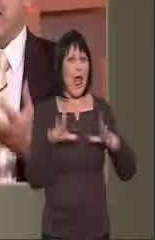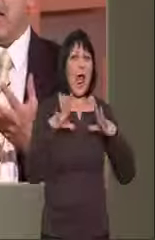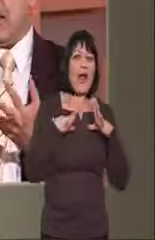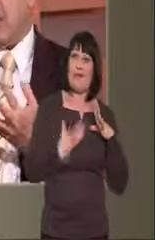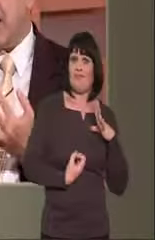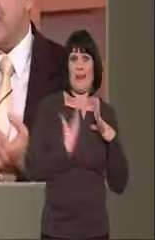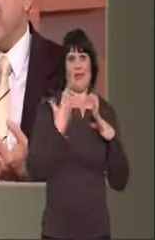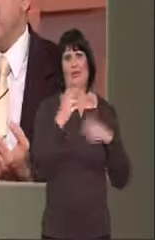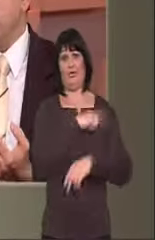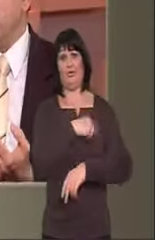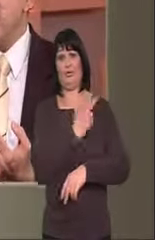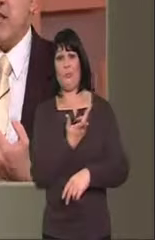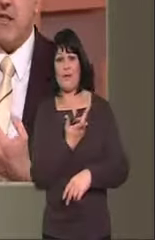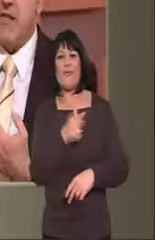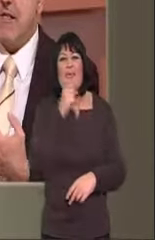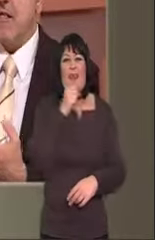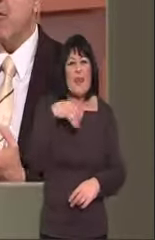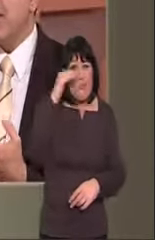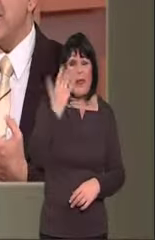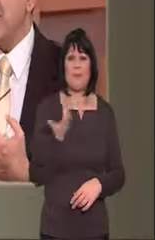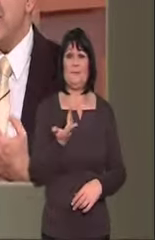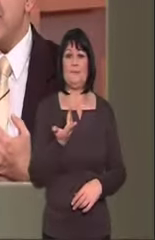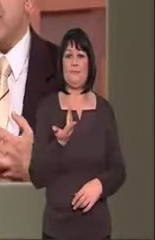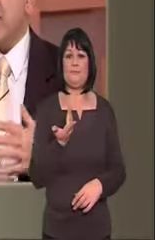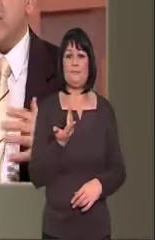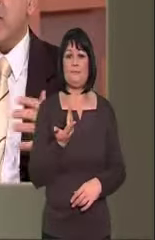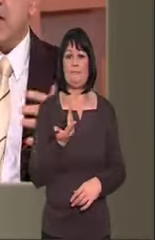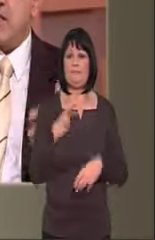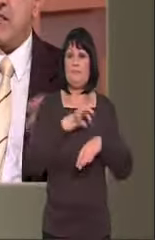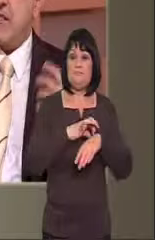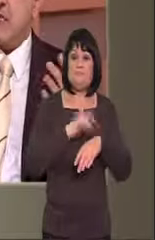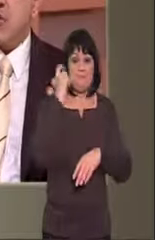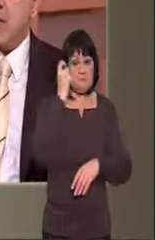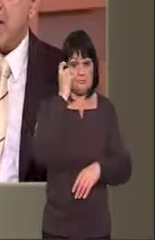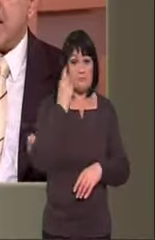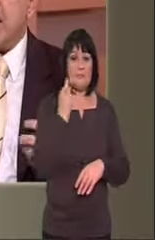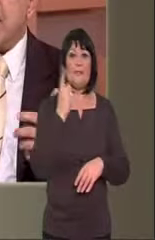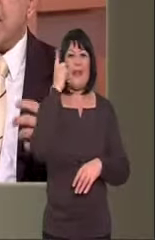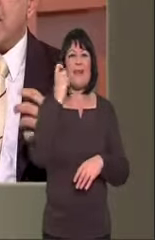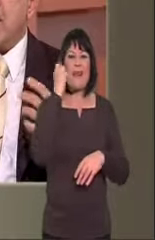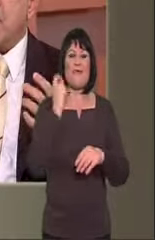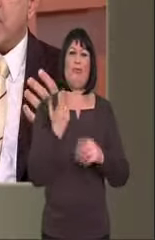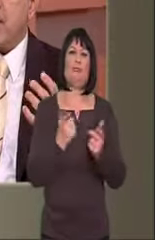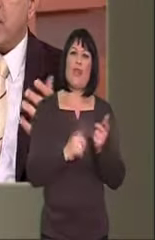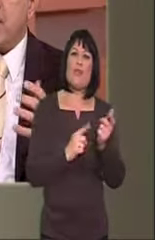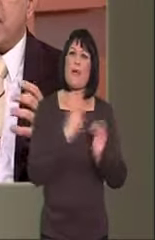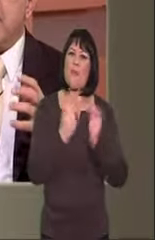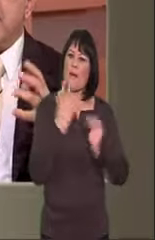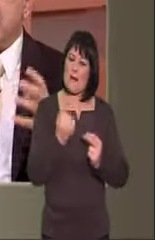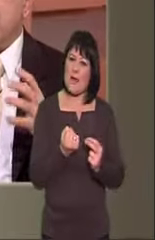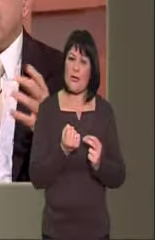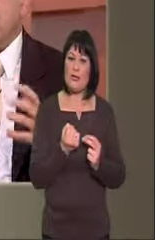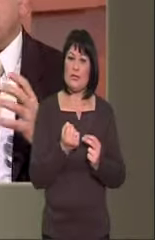Αν μιλάμε για ηλικιωμένους ασθενείς, οι ηλικιωμένοι ασθενείς έχουν αρχίσει νευρολογικά και προβλήματα